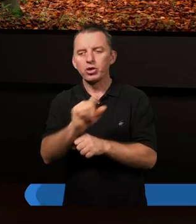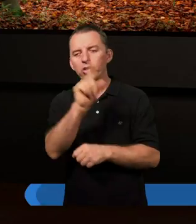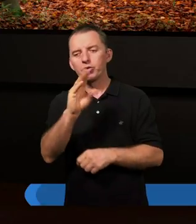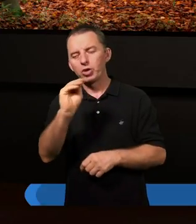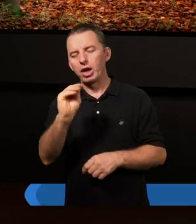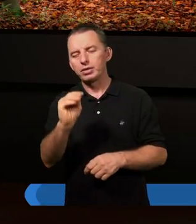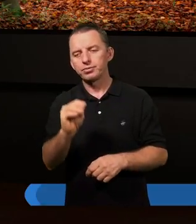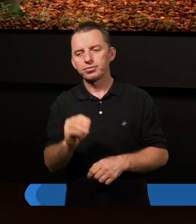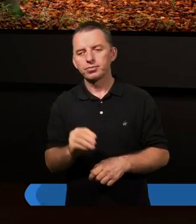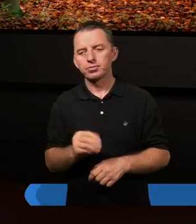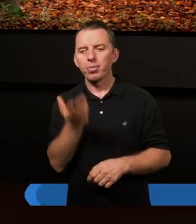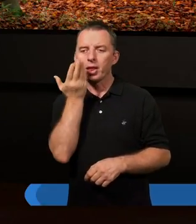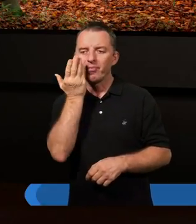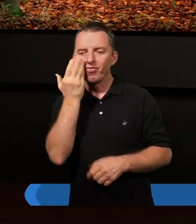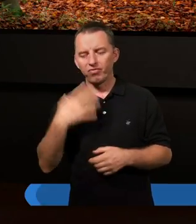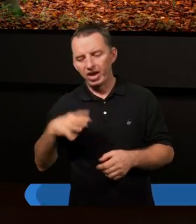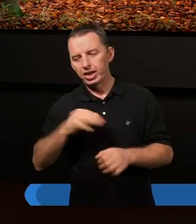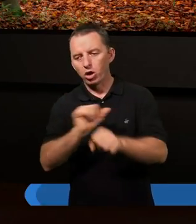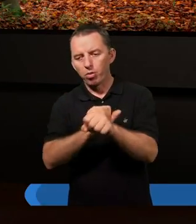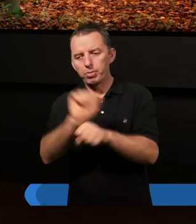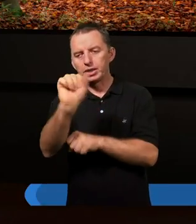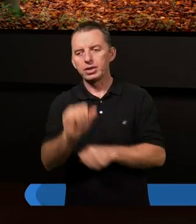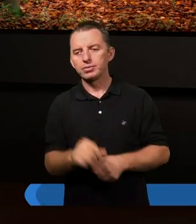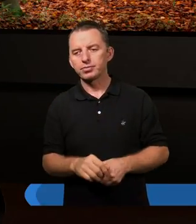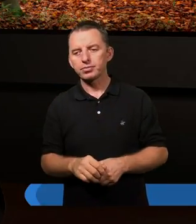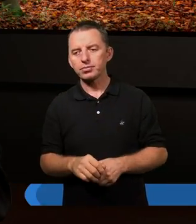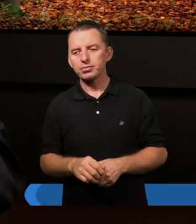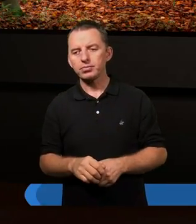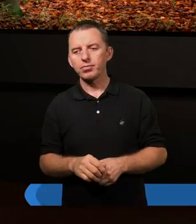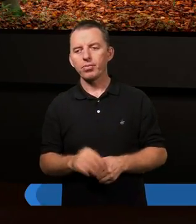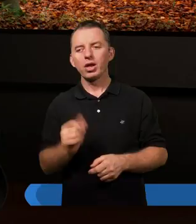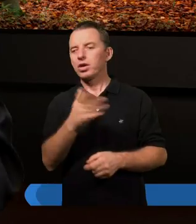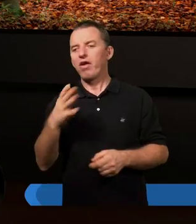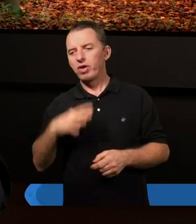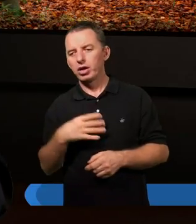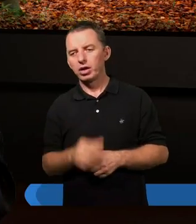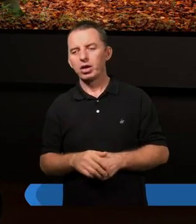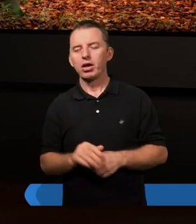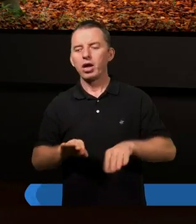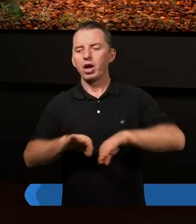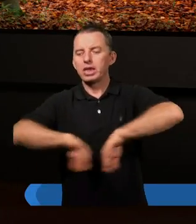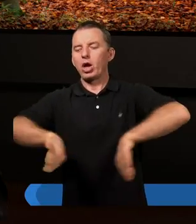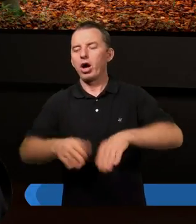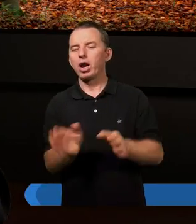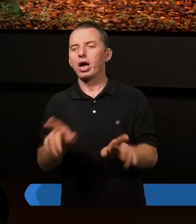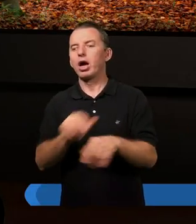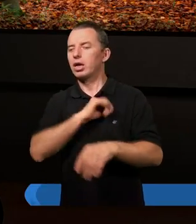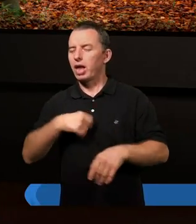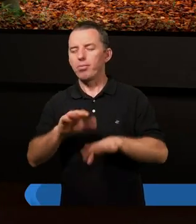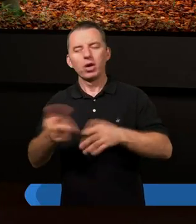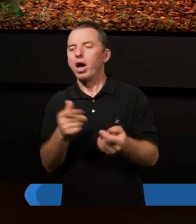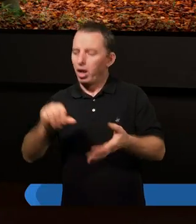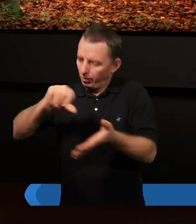warto być w takiej, nie warto być w izolacji, ale wśród